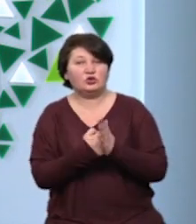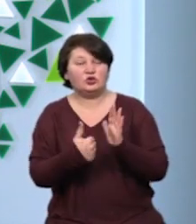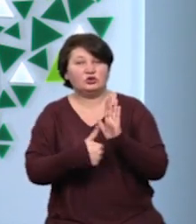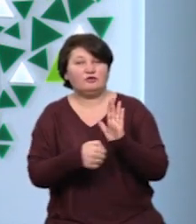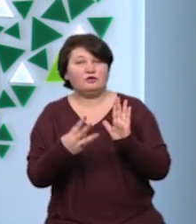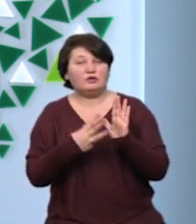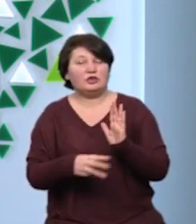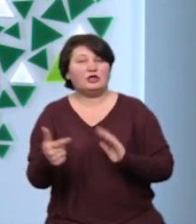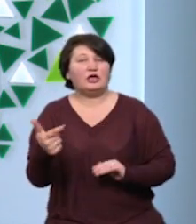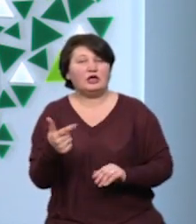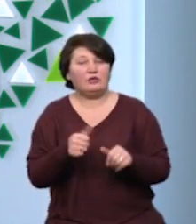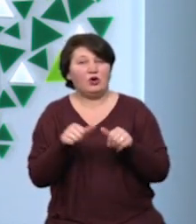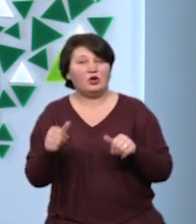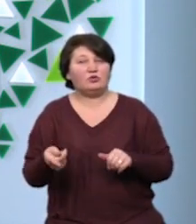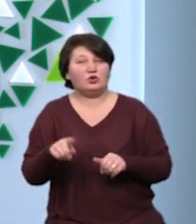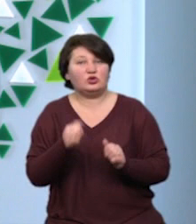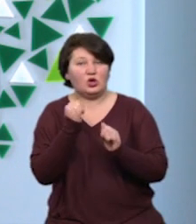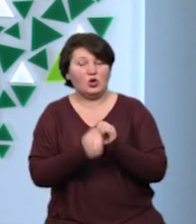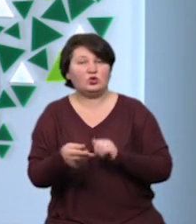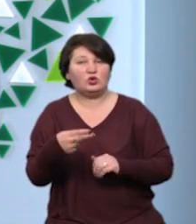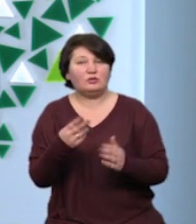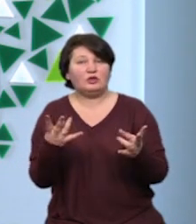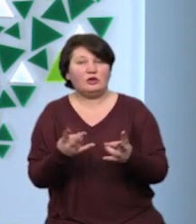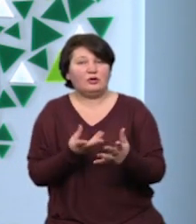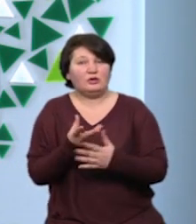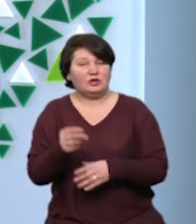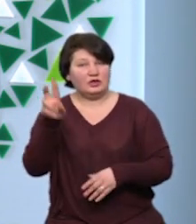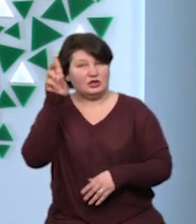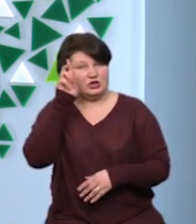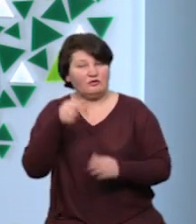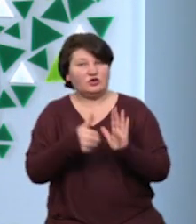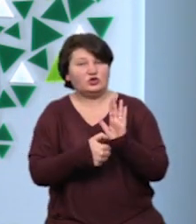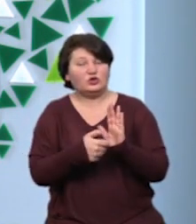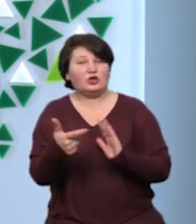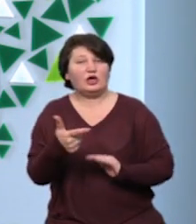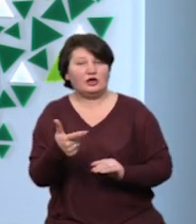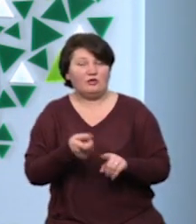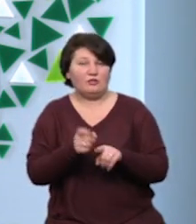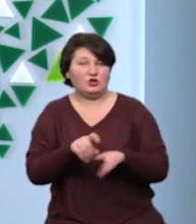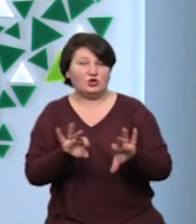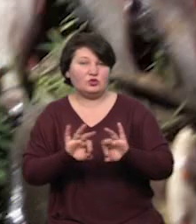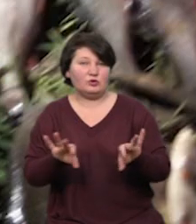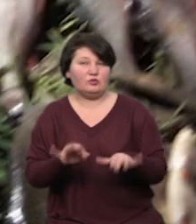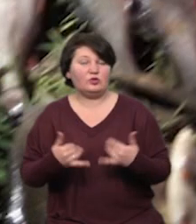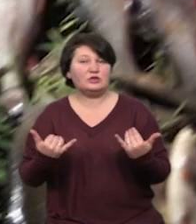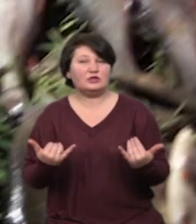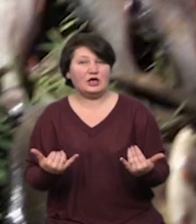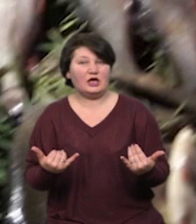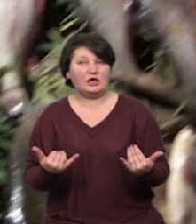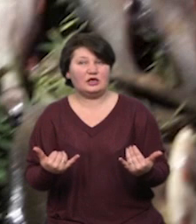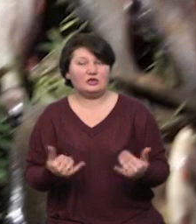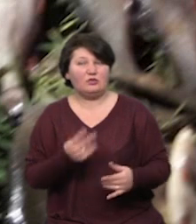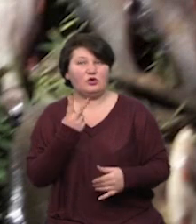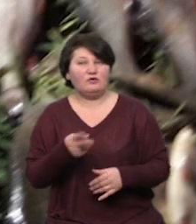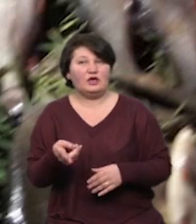гривень. Окрім того, за кожну рибу треба сплатити державі 600 гривень. Більше розповість Оксана Василик. 102 рибини